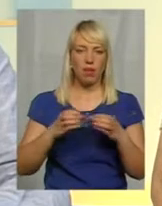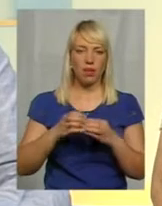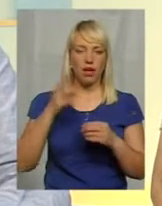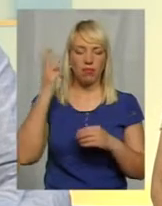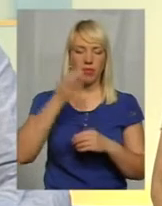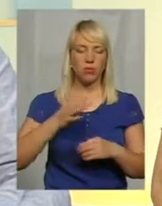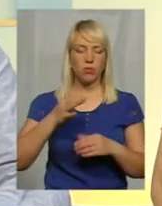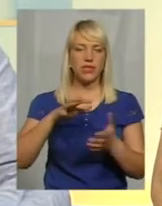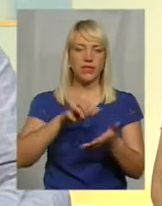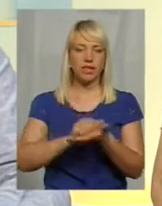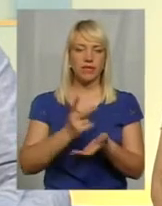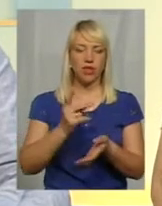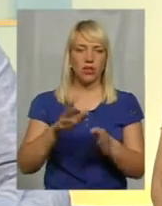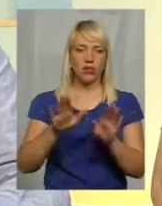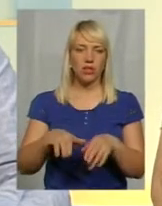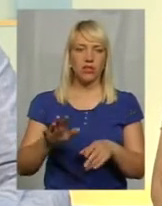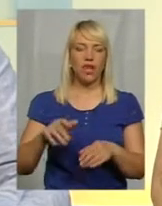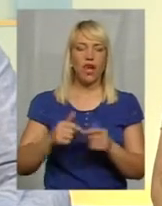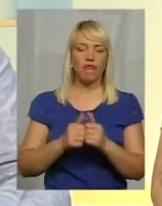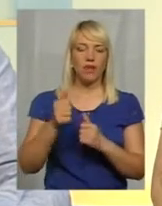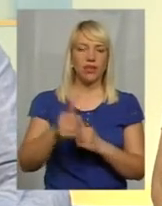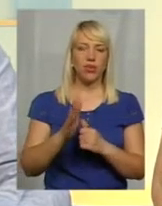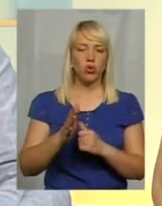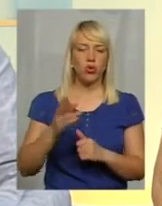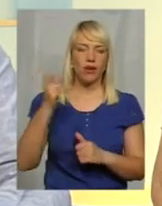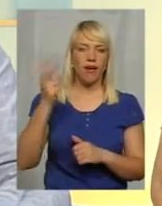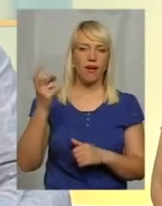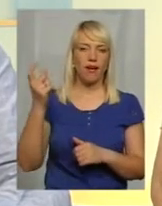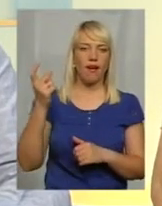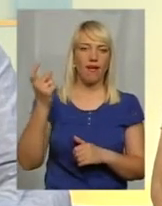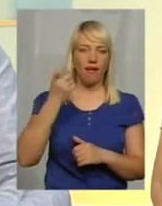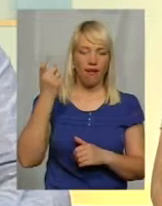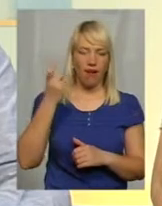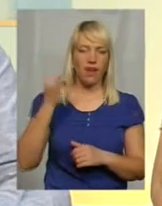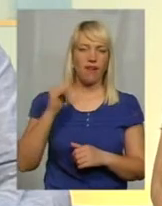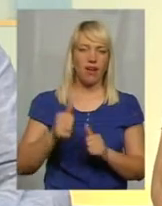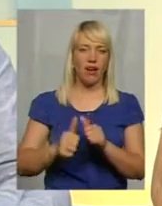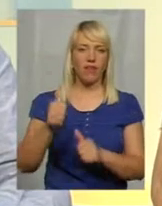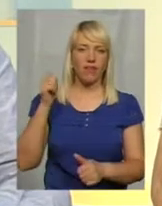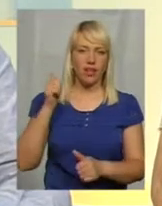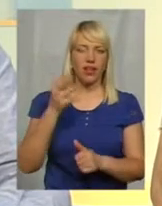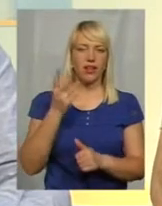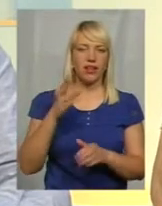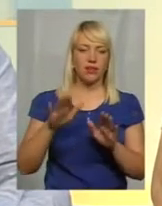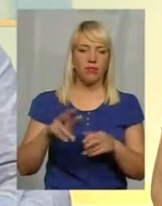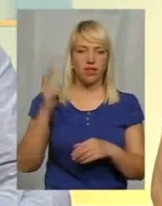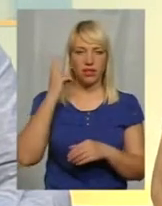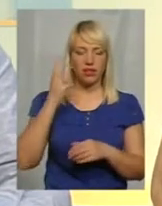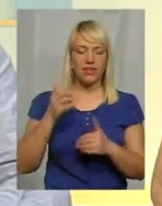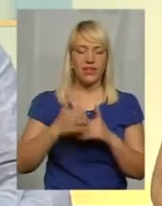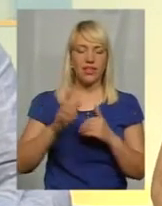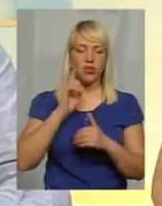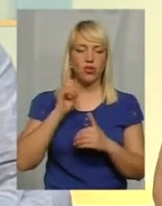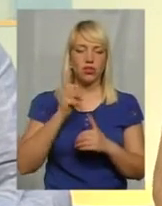-е командне місто. Впереди тільки Харков, Хіфт 3-й. Чемпіонат України середі юноши – 3-е командне місто, 14